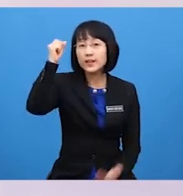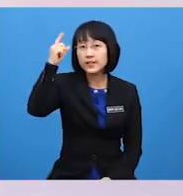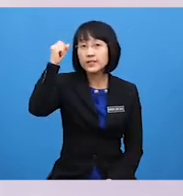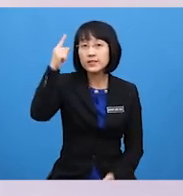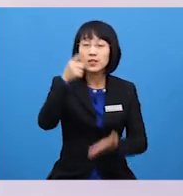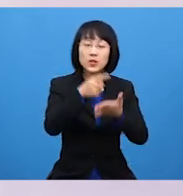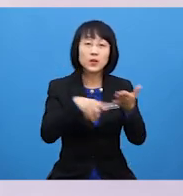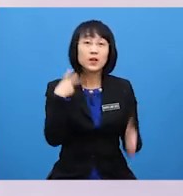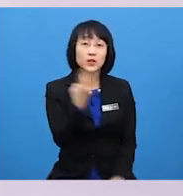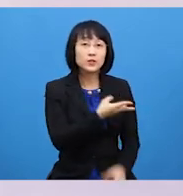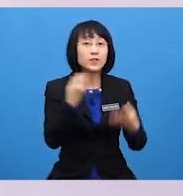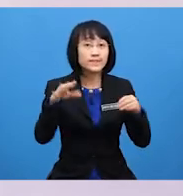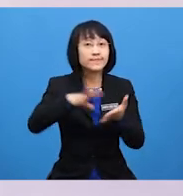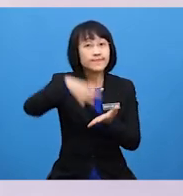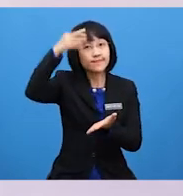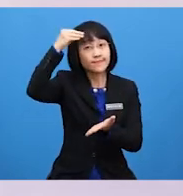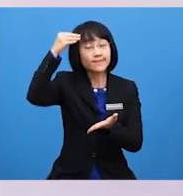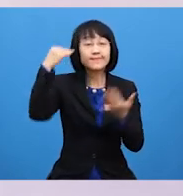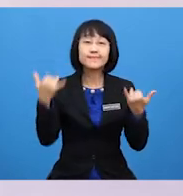What we have Learned Today